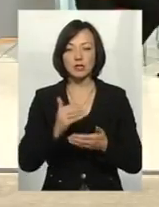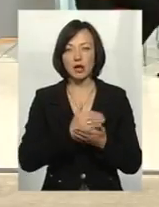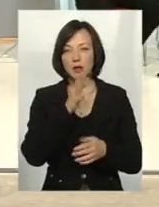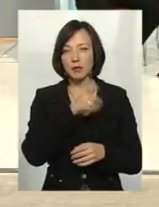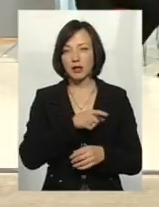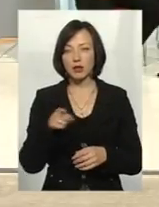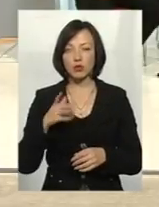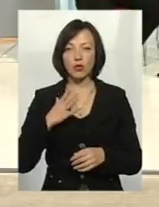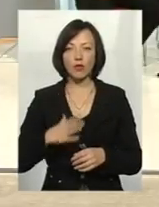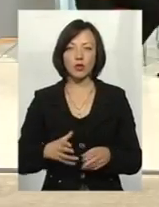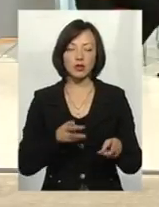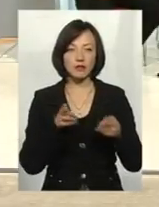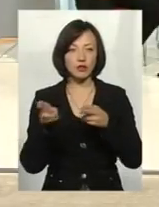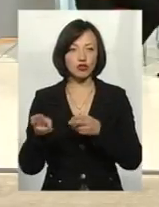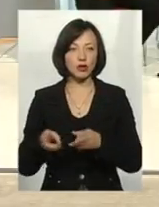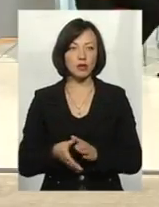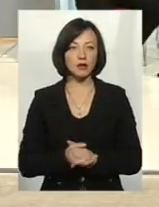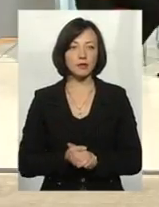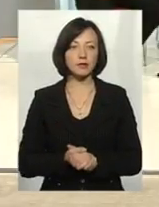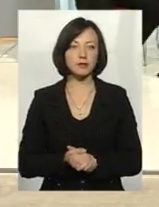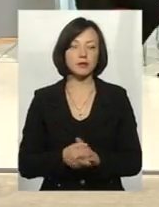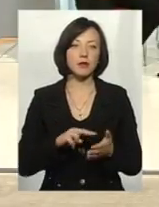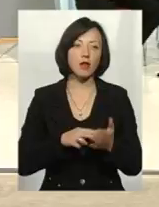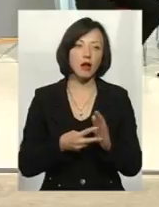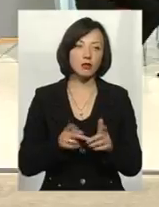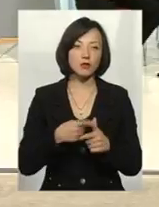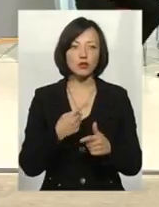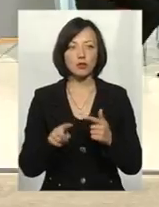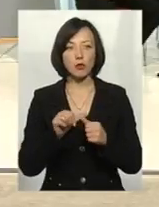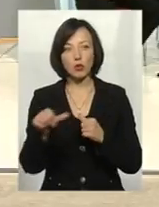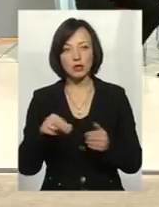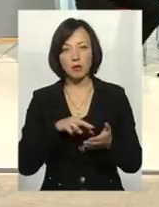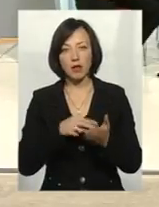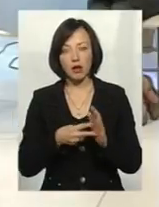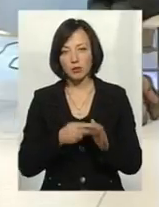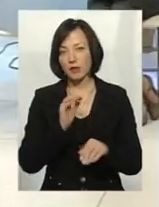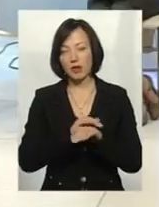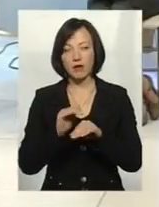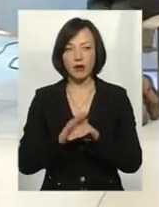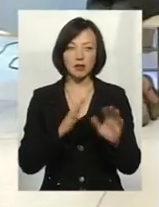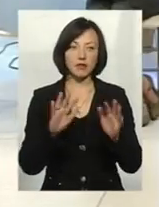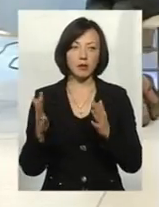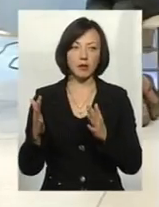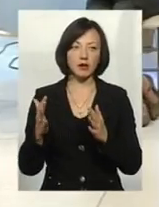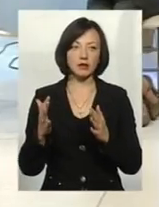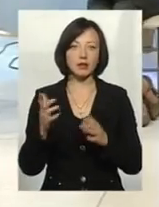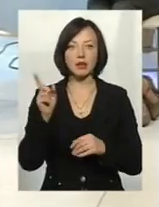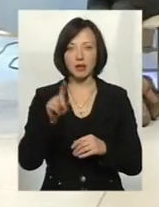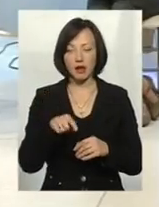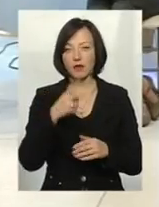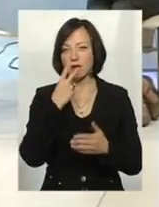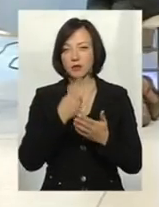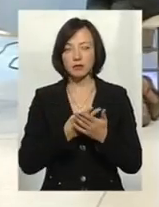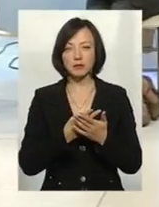період доводилося виїжджати планово чи позапланово і виявляти випадки, навіть попри